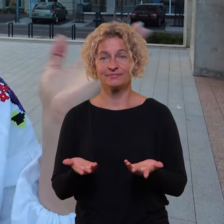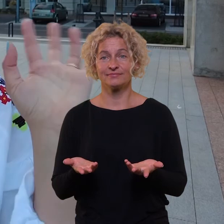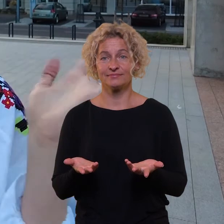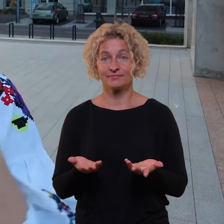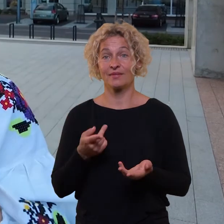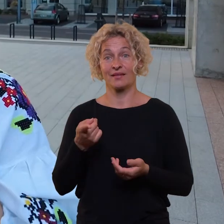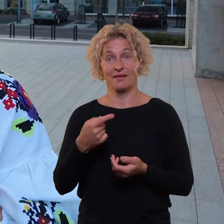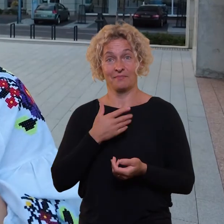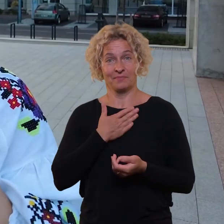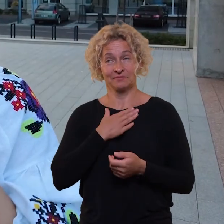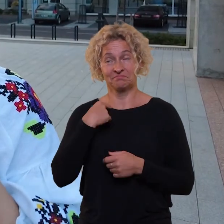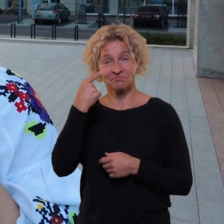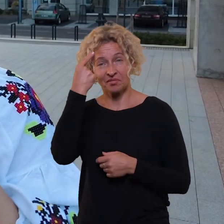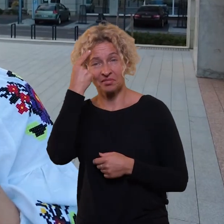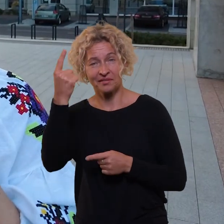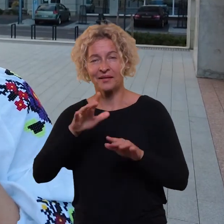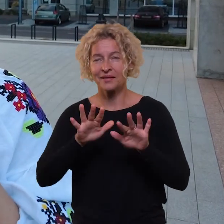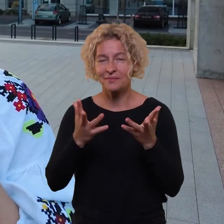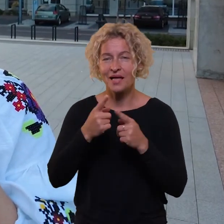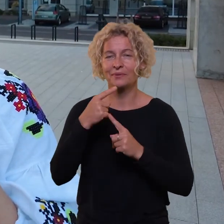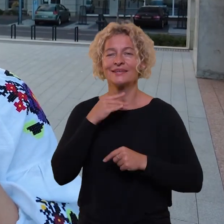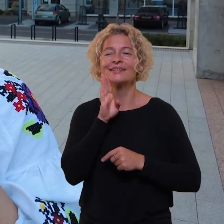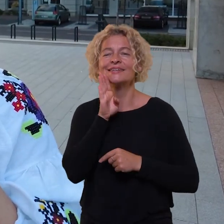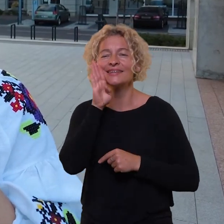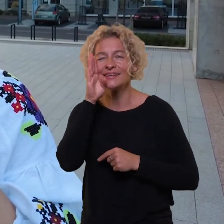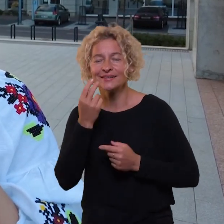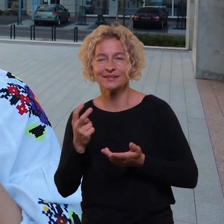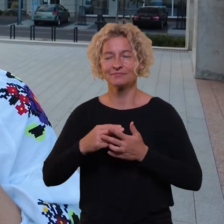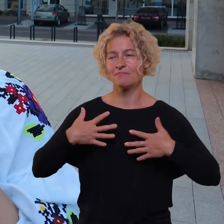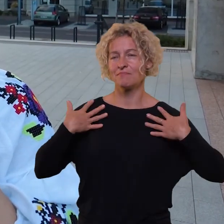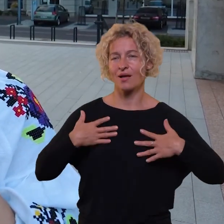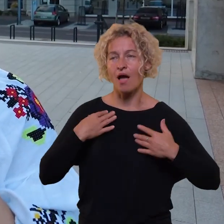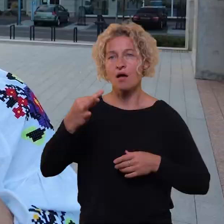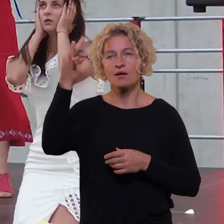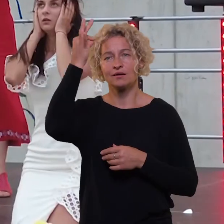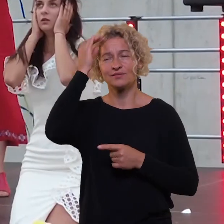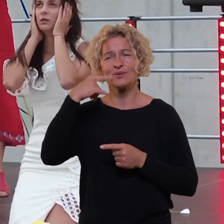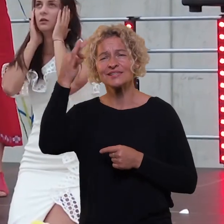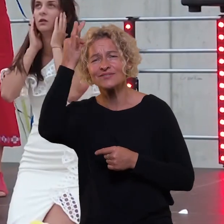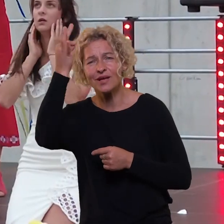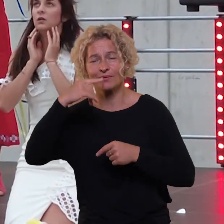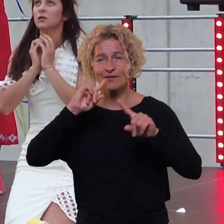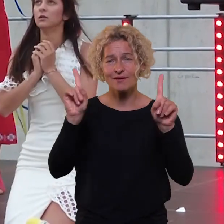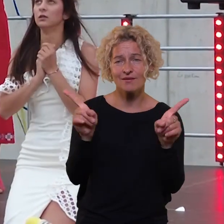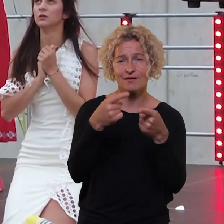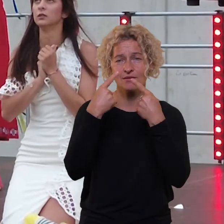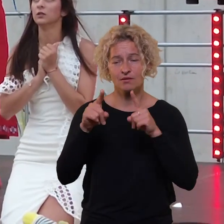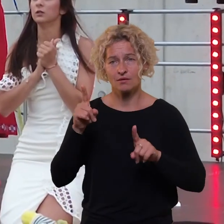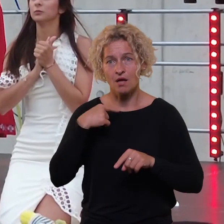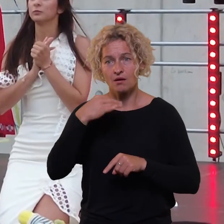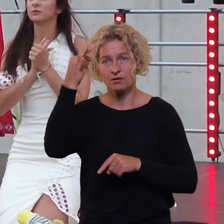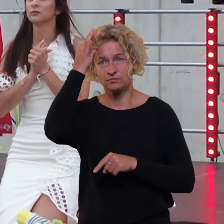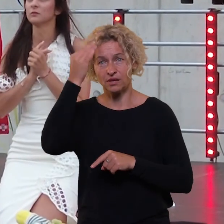Man šį mintis skilo kažkur į rytą dušę, na, aš labai mėgstu dušė svajoti, dainuoti. Aš darbu šiulių kultūros centre